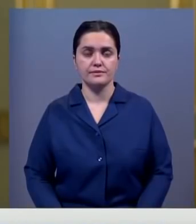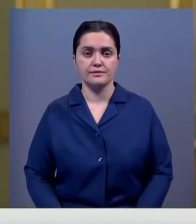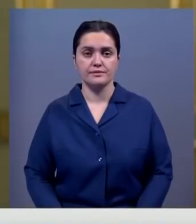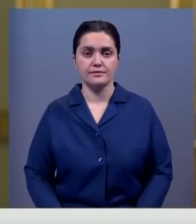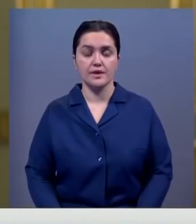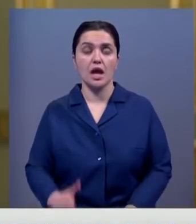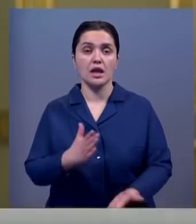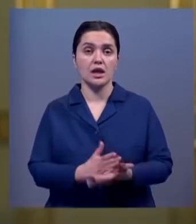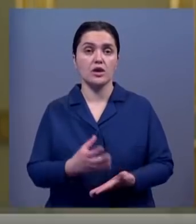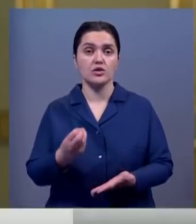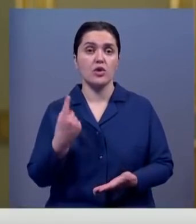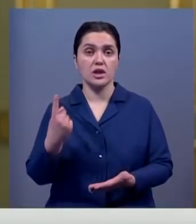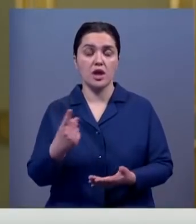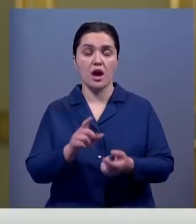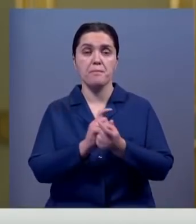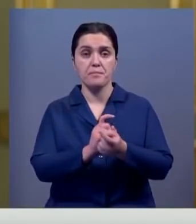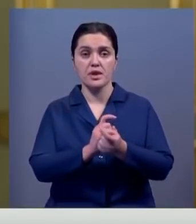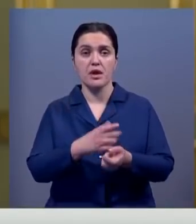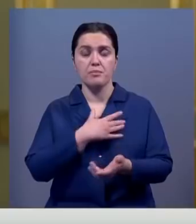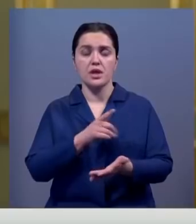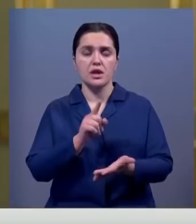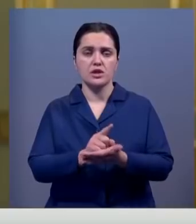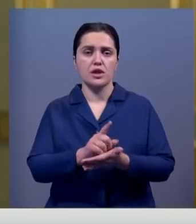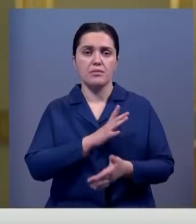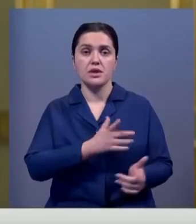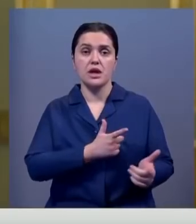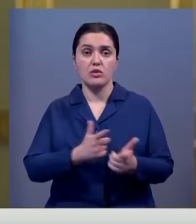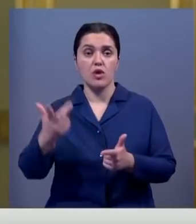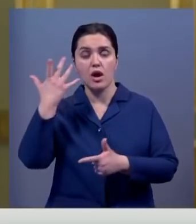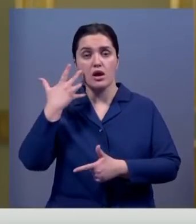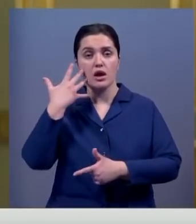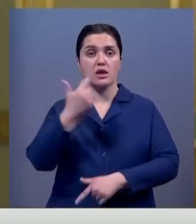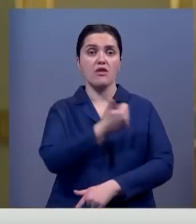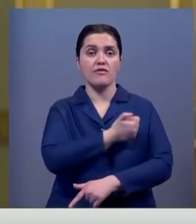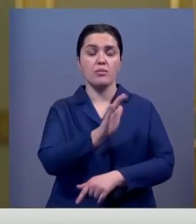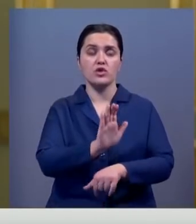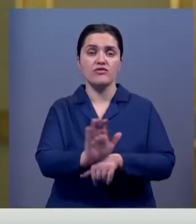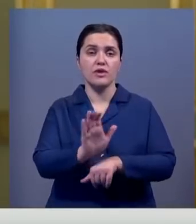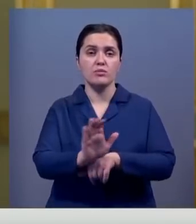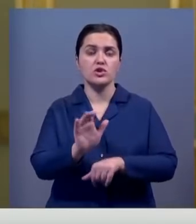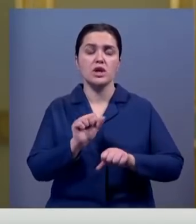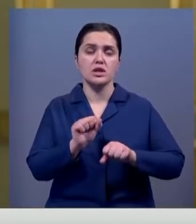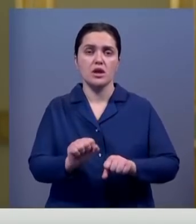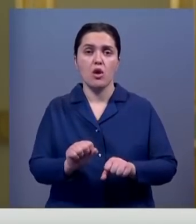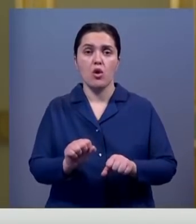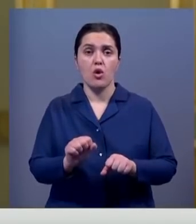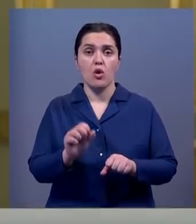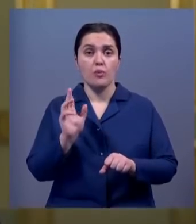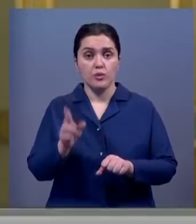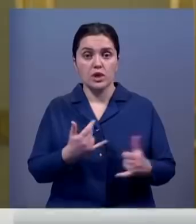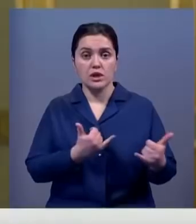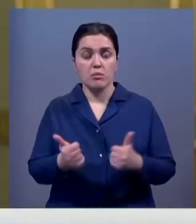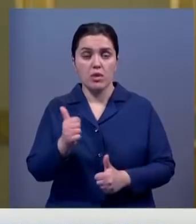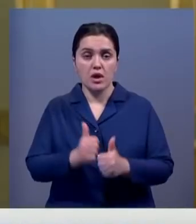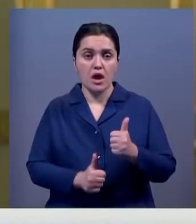Есть еще одна битва, к которой мы должны быть готовы. Когда вакцины будут выпущены на рынок, будут ли они доступны каждому?